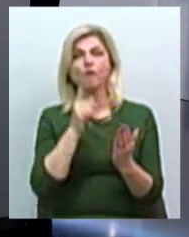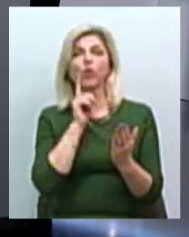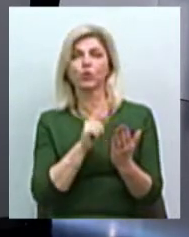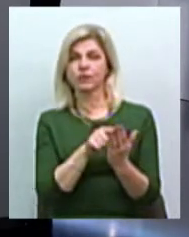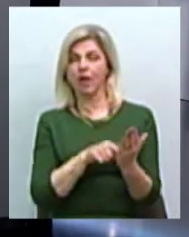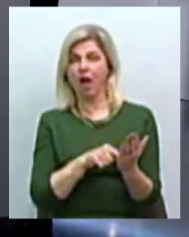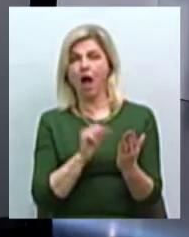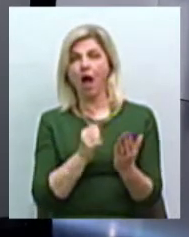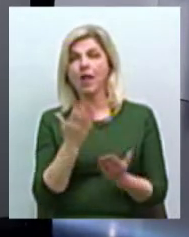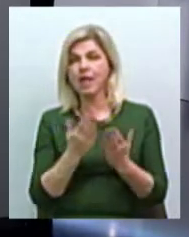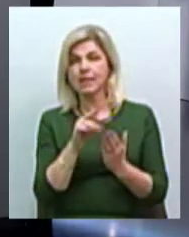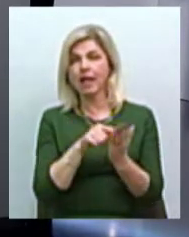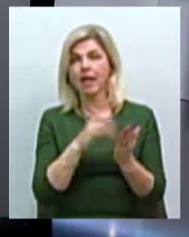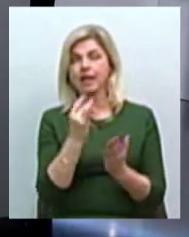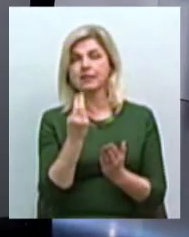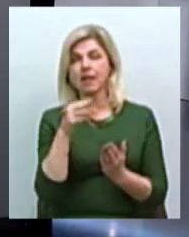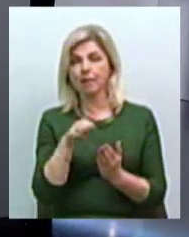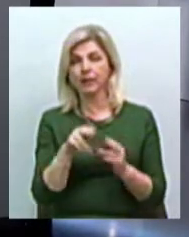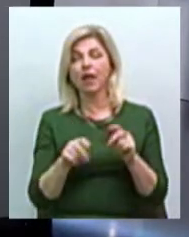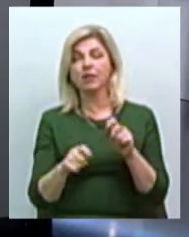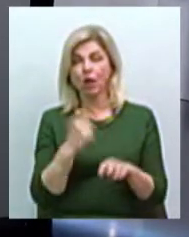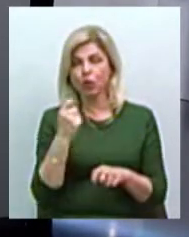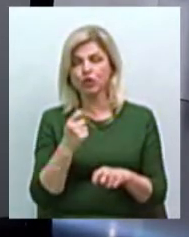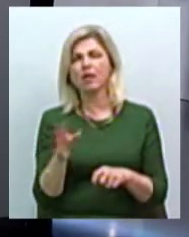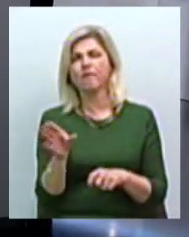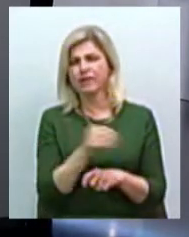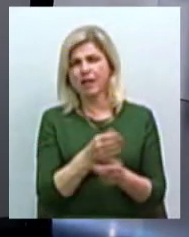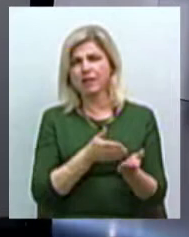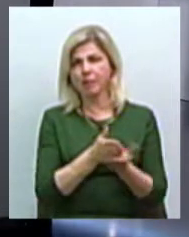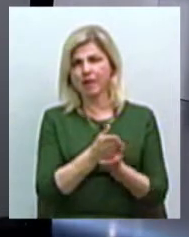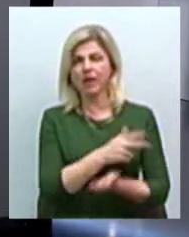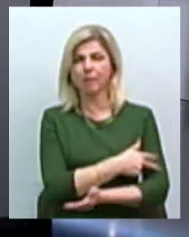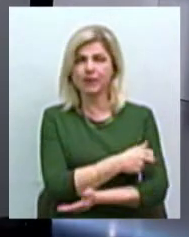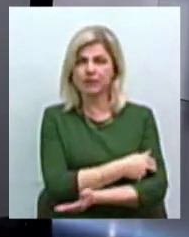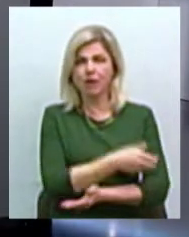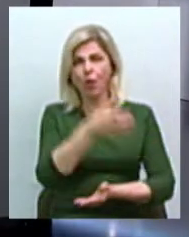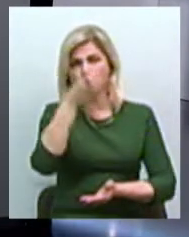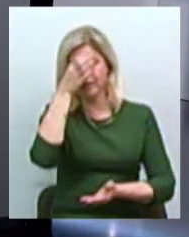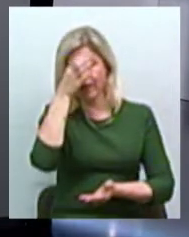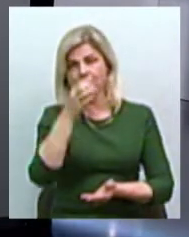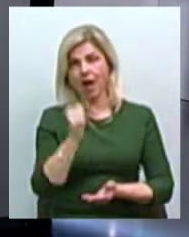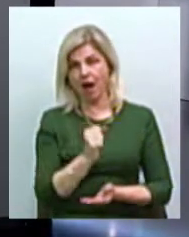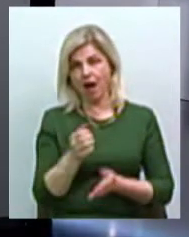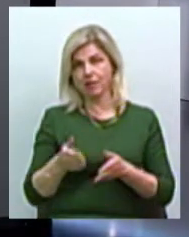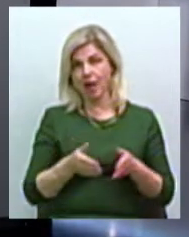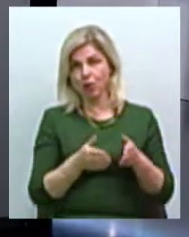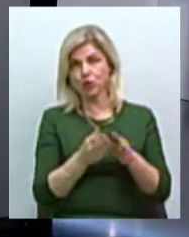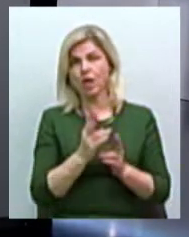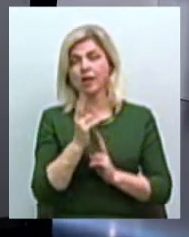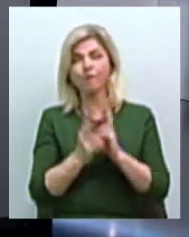обратите внимание, все говорили о реформі освіти, медицини, місцевого самоуправління, а дорожна реформа – це як будто